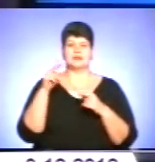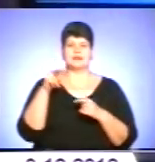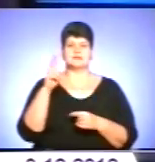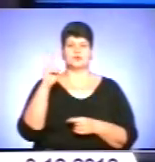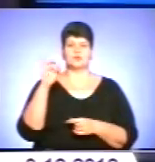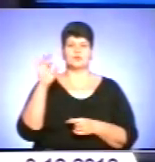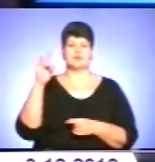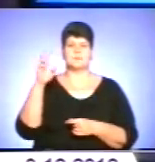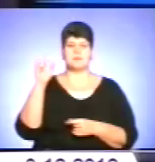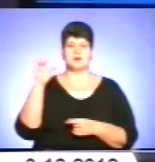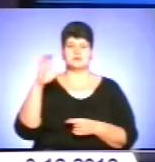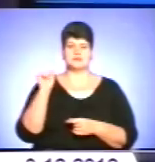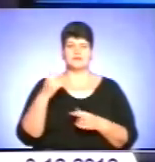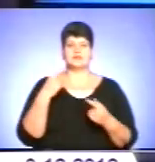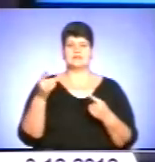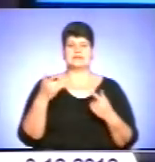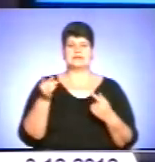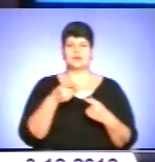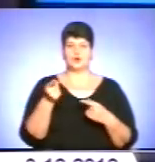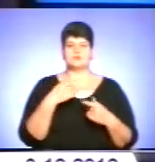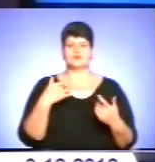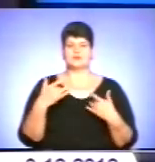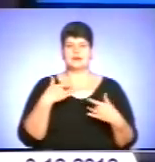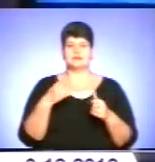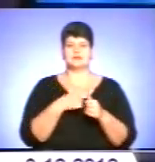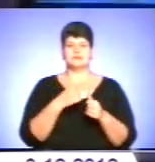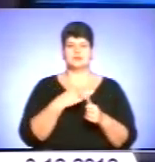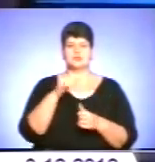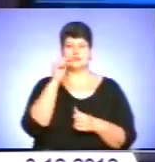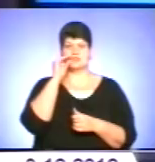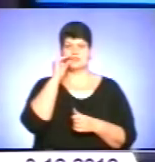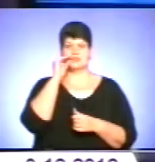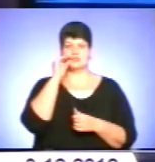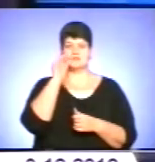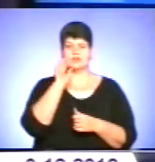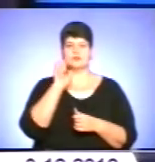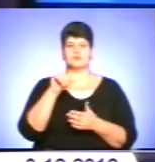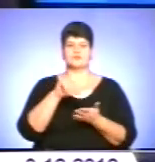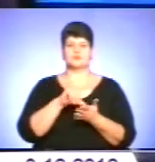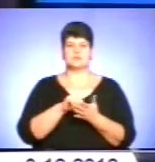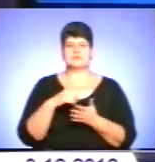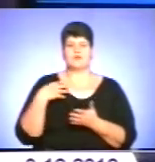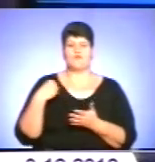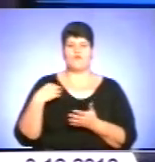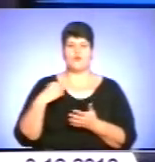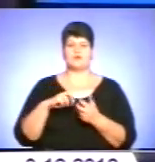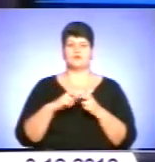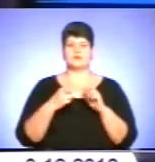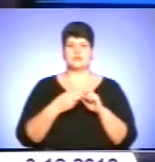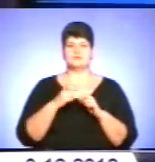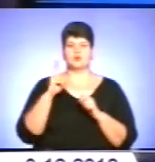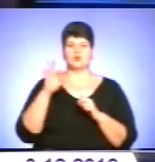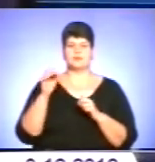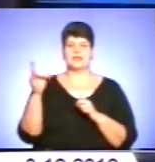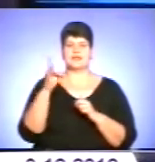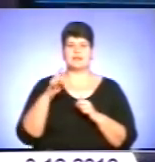сценах Тернопільського академічно-драматичного театру імені Тараса Шевченка виступатимуть театри зі Львова, Івано-Франківська, Коломи, Рівного,